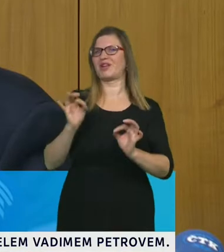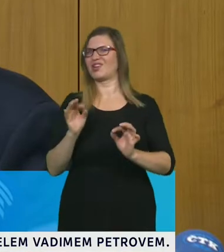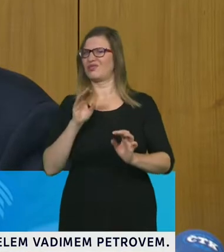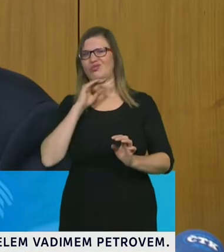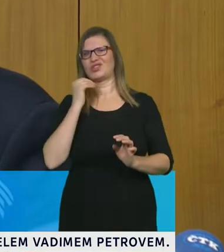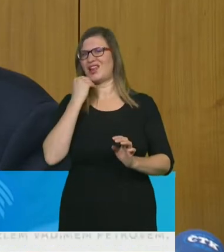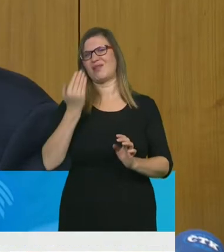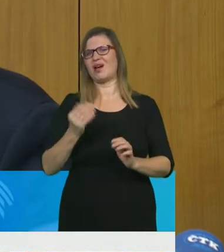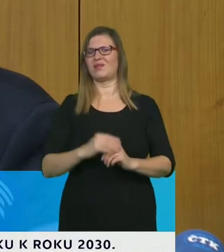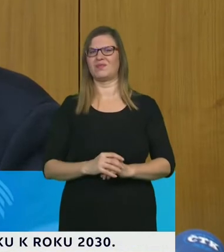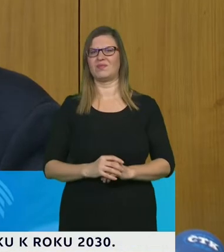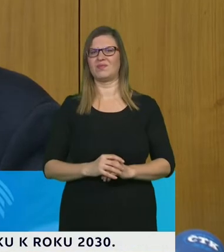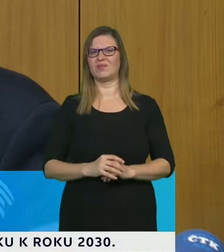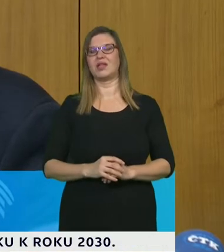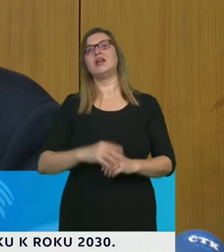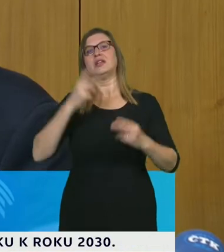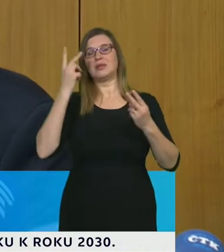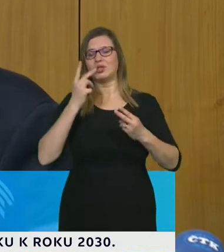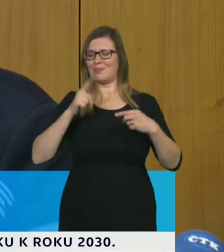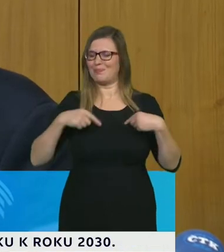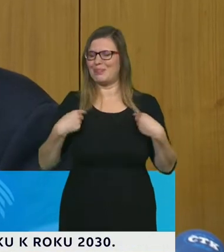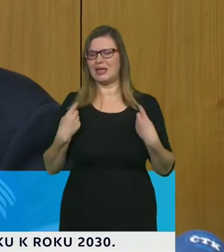pozvolný nebo příkryj.